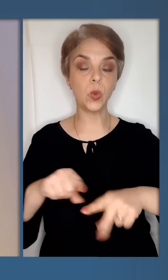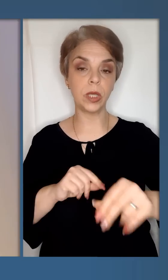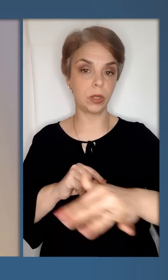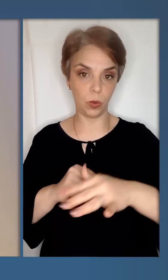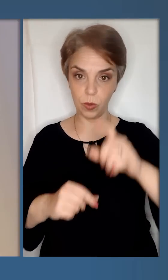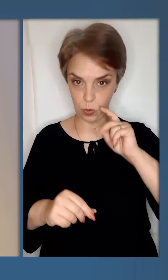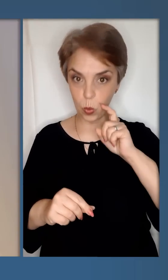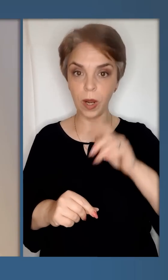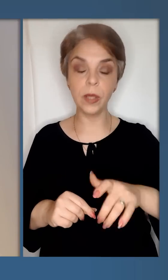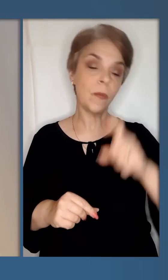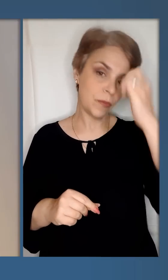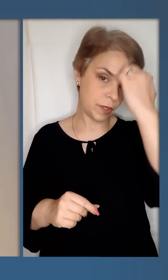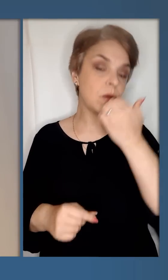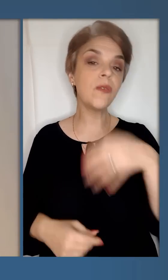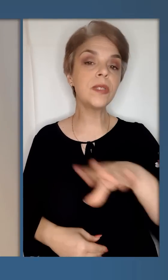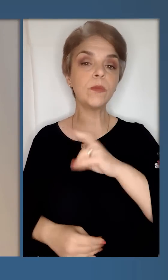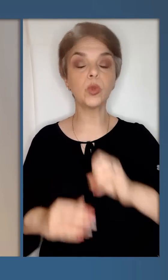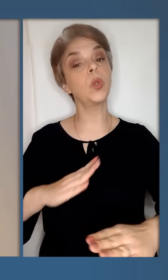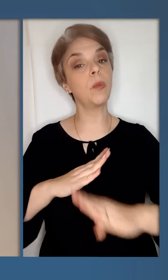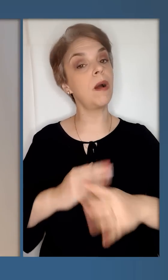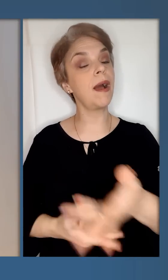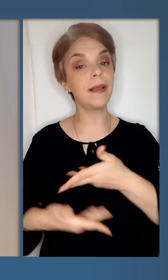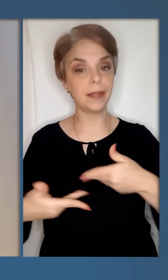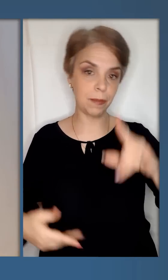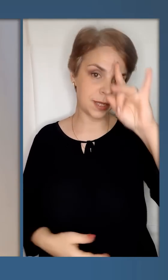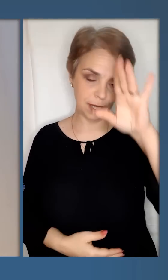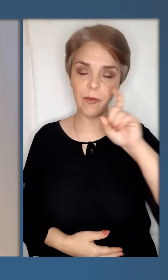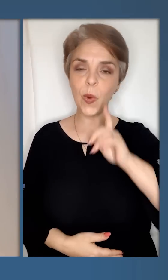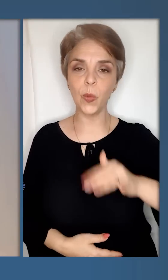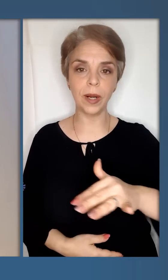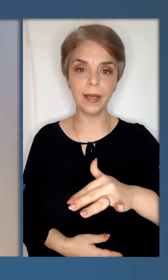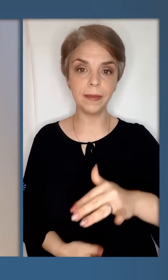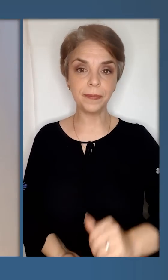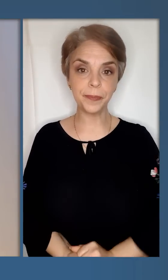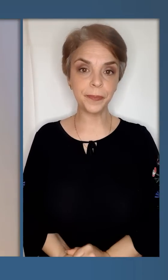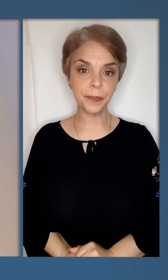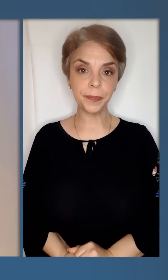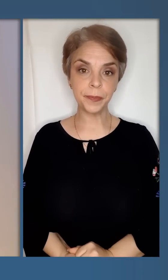рідну нашу Україну, дякую всім, хто допомагає нам. Слава Україні!